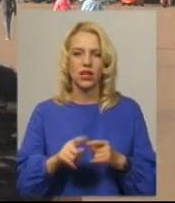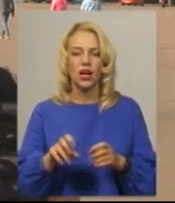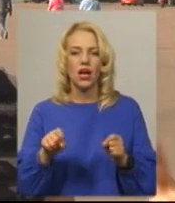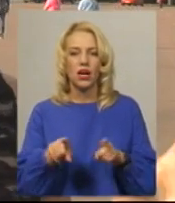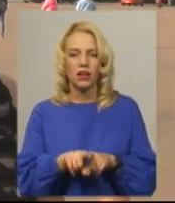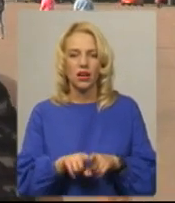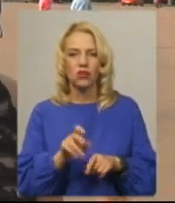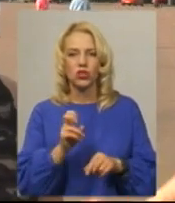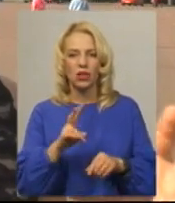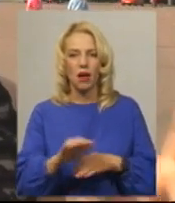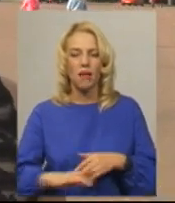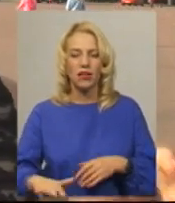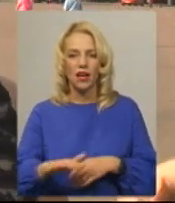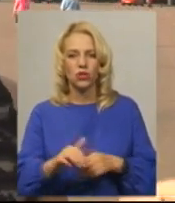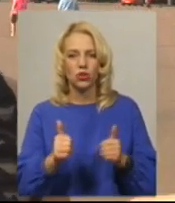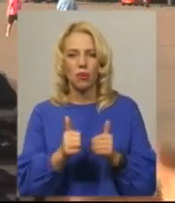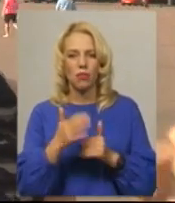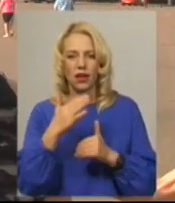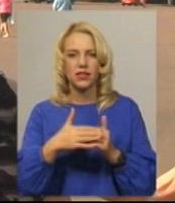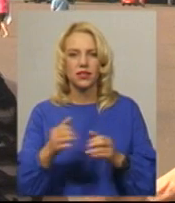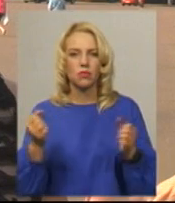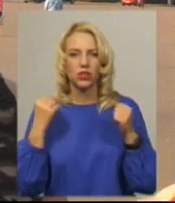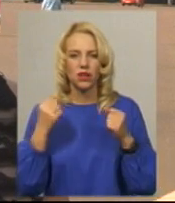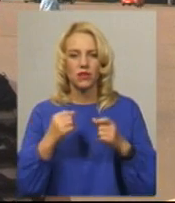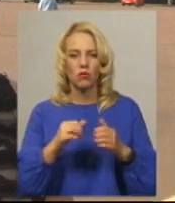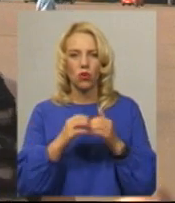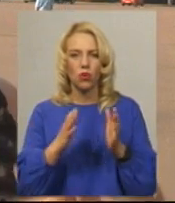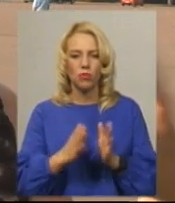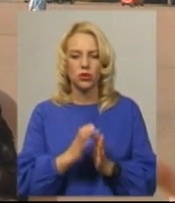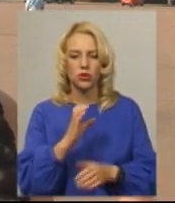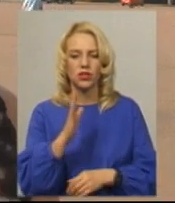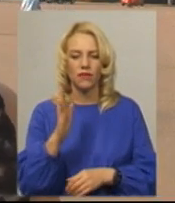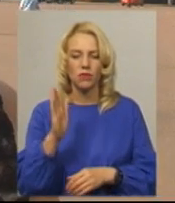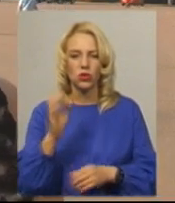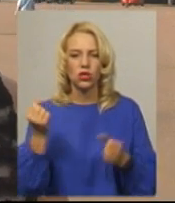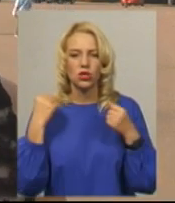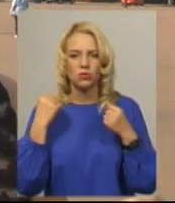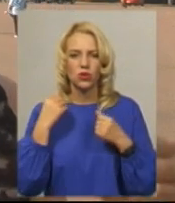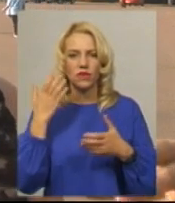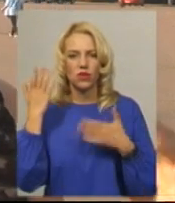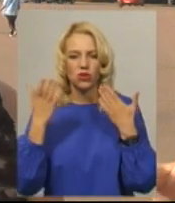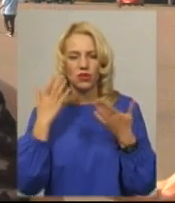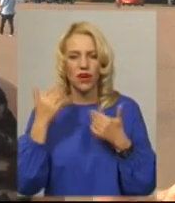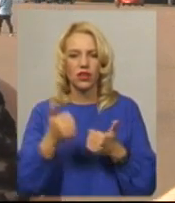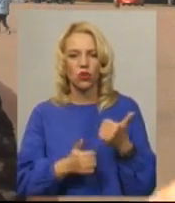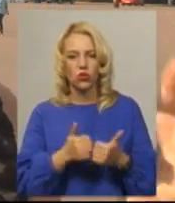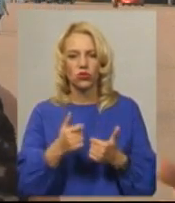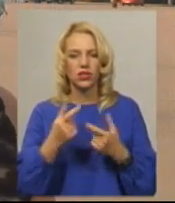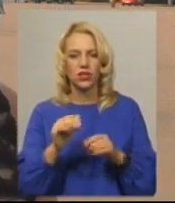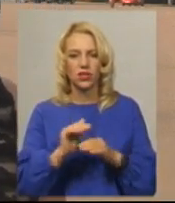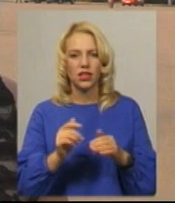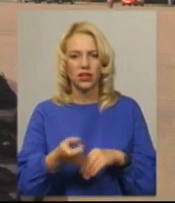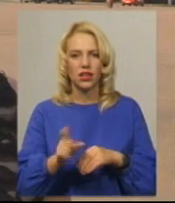того, на майданчику перед спортивним комплексом СВ будуть відбуватися спортивні розваги, конкурси, де діти, навіть